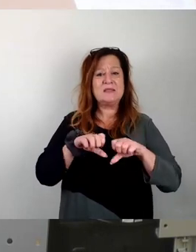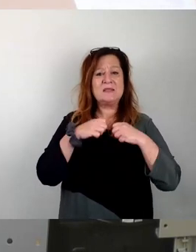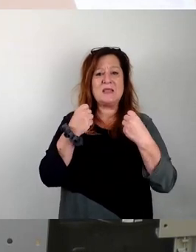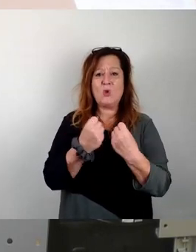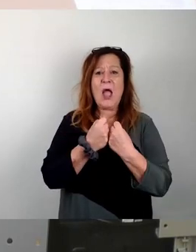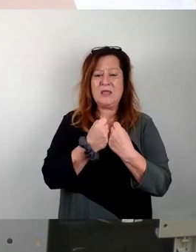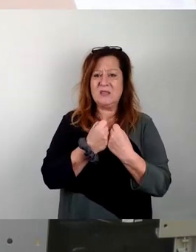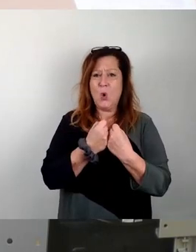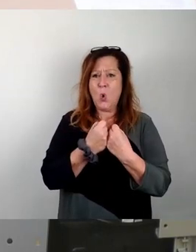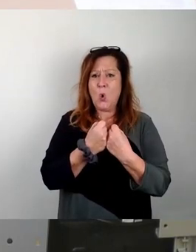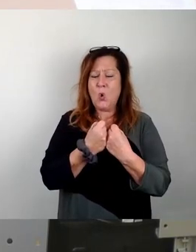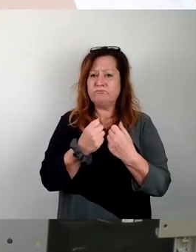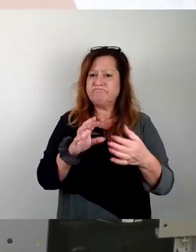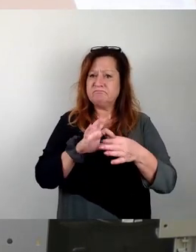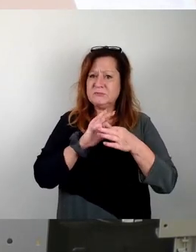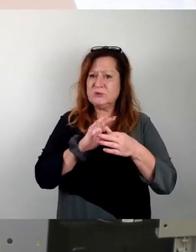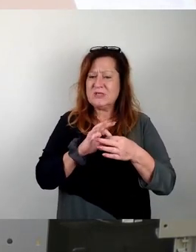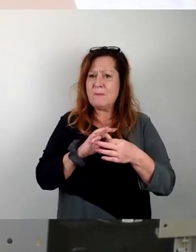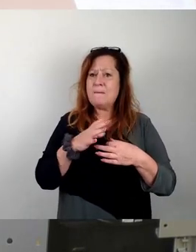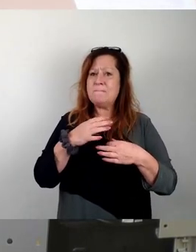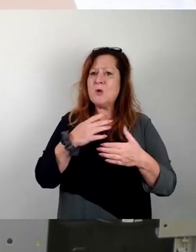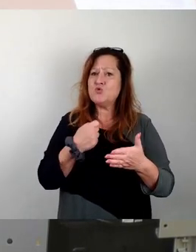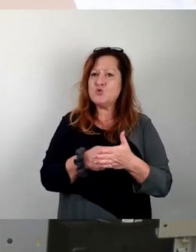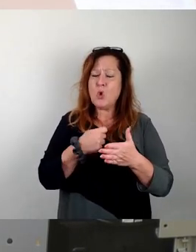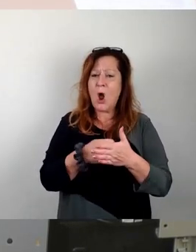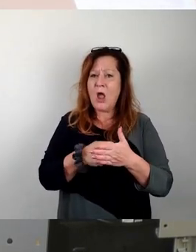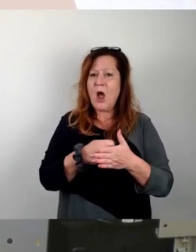oder teurere Verkehrsmittel in Kauf zu nehmen.